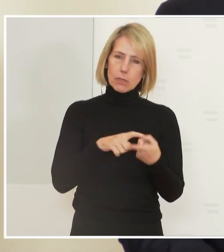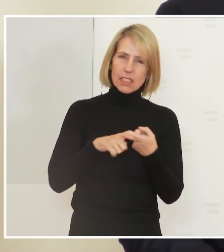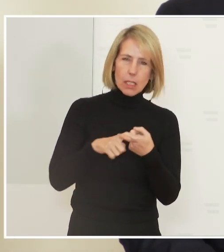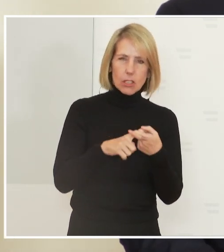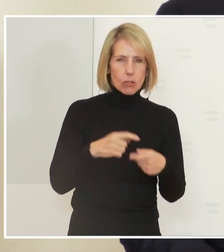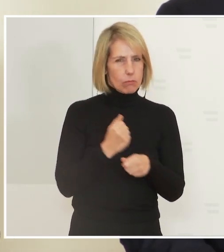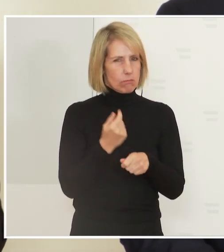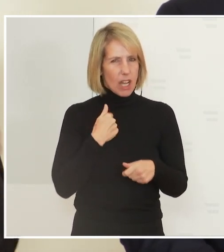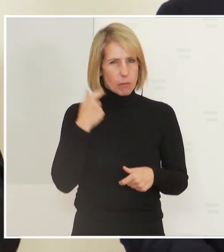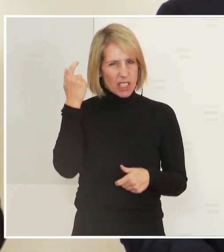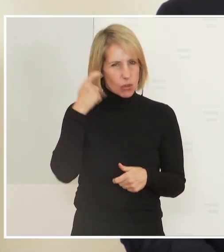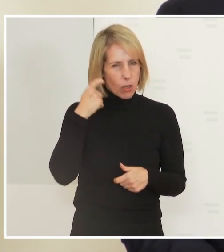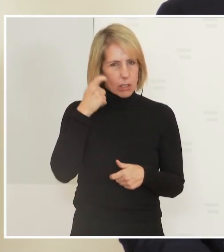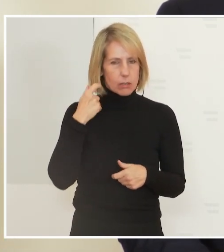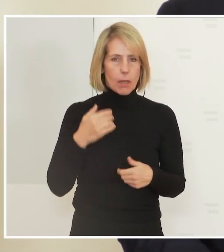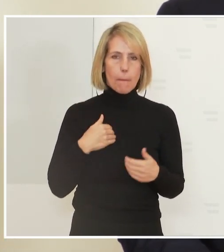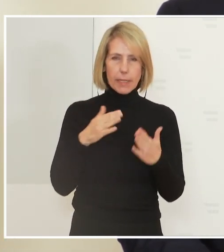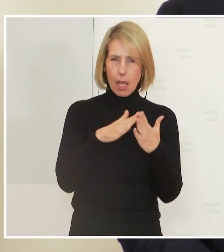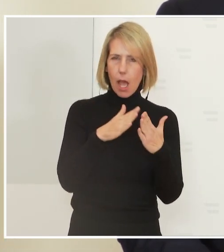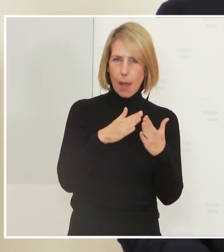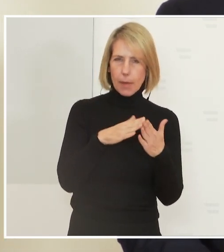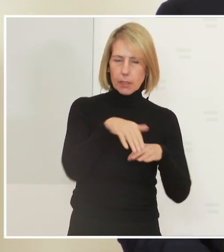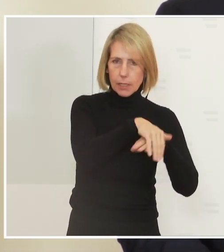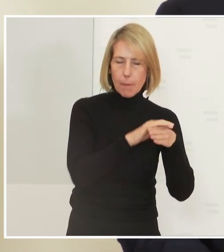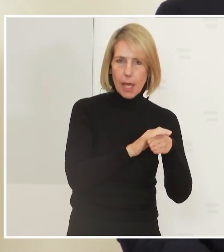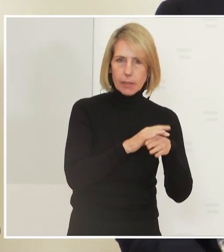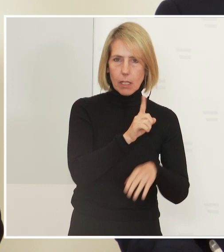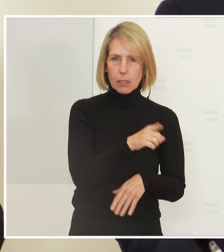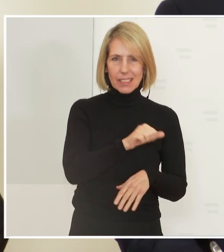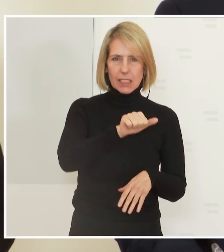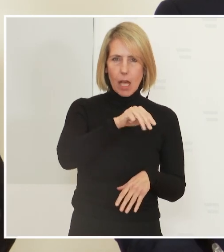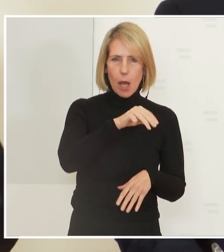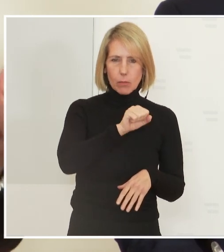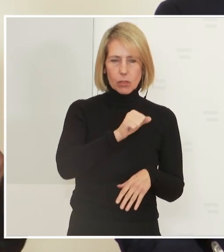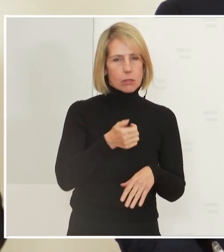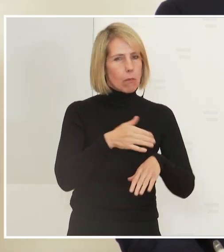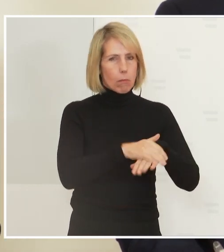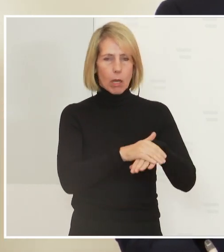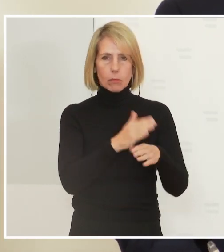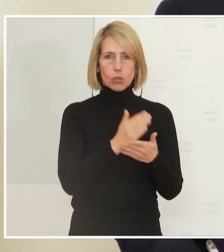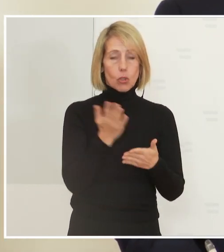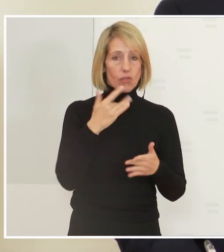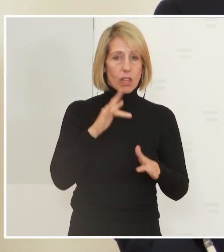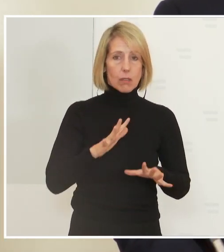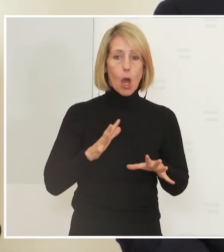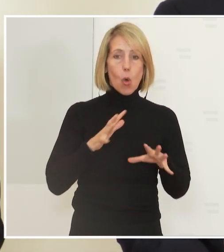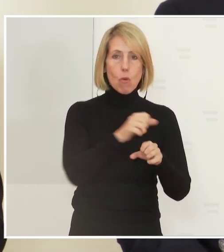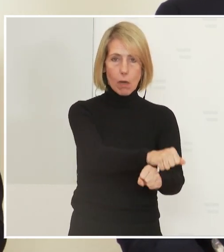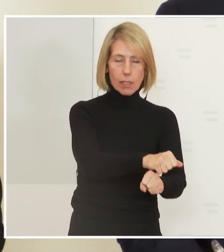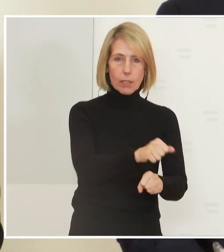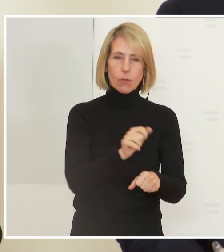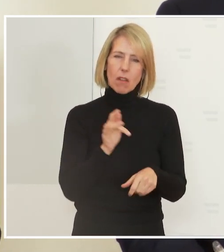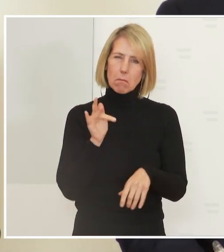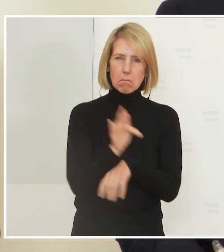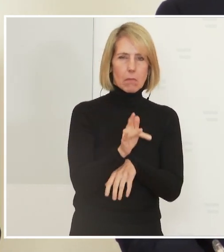Krankenhaus in meiner Heimatgemeinde Zams festgestellt, dass es schon Übergriffe gegeben hat gegenüber dem medizinischen